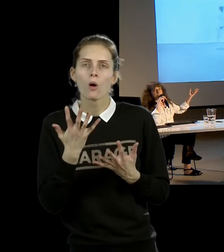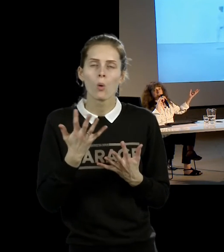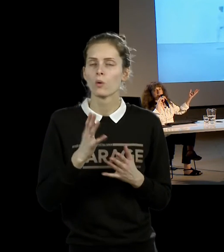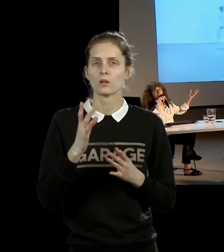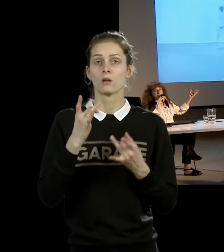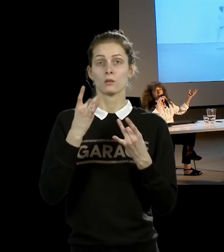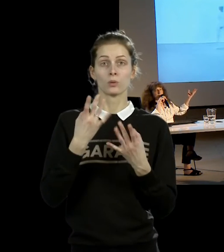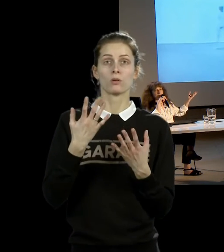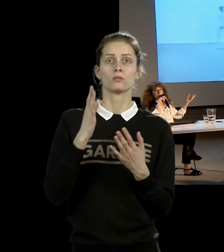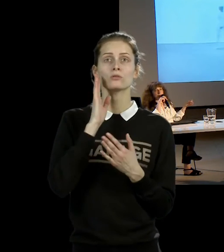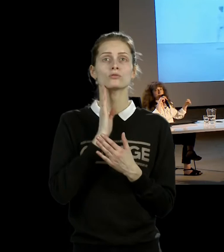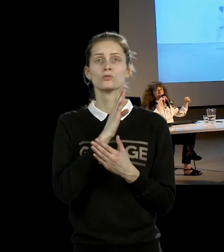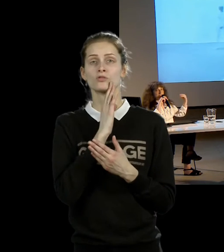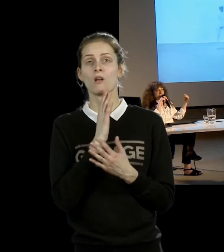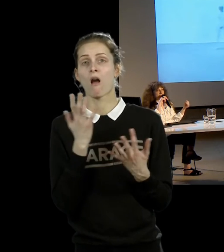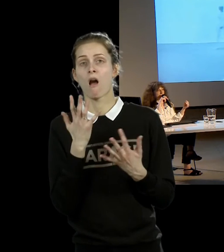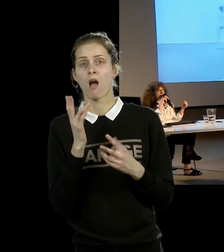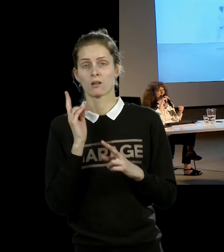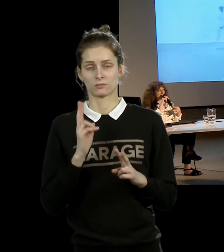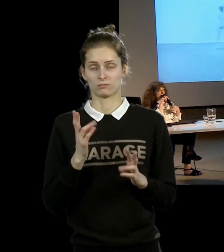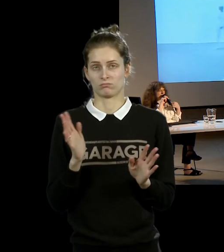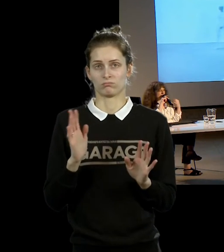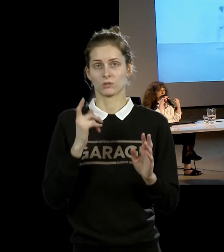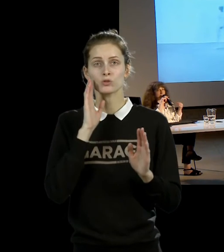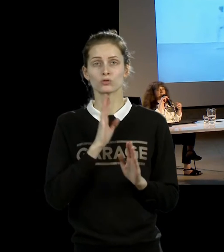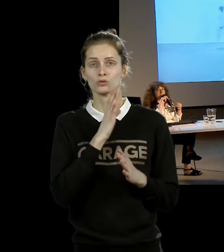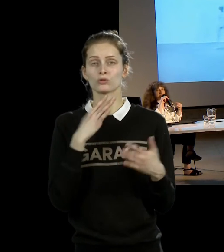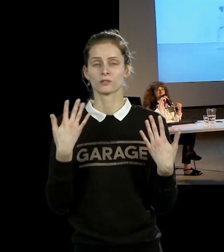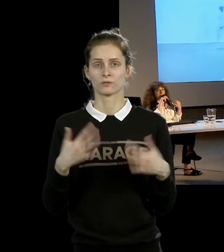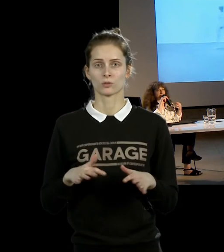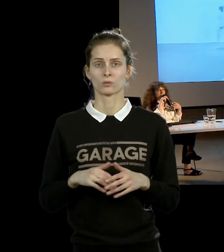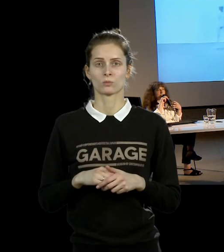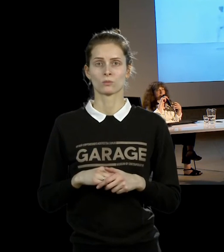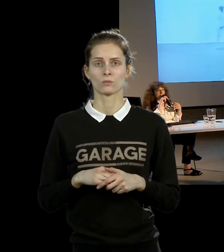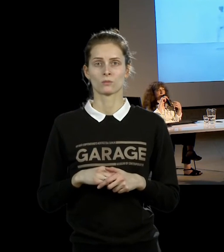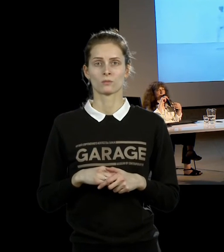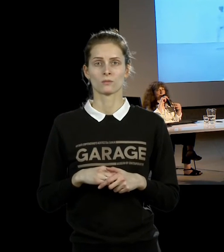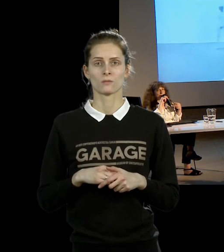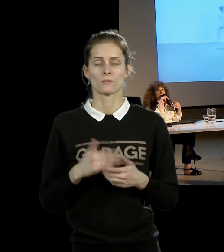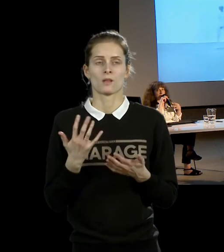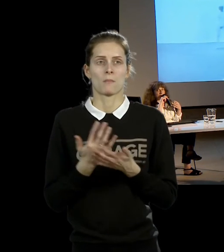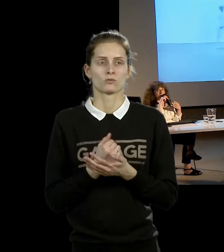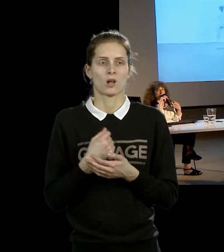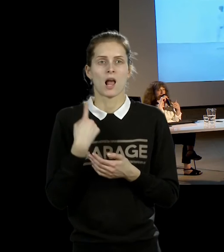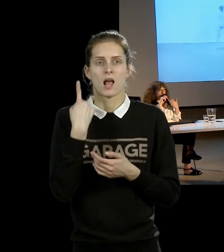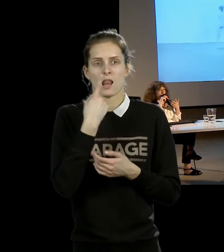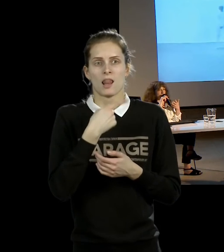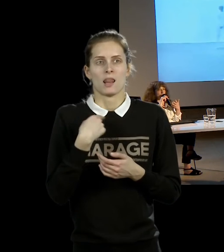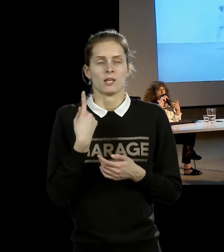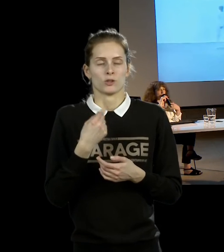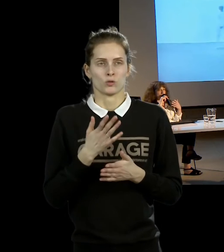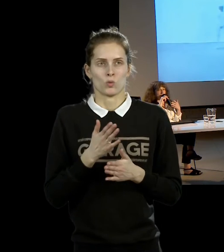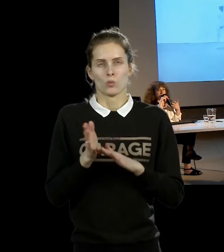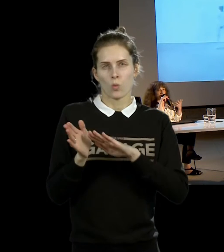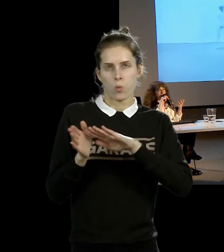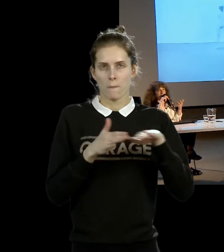абстрактная женщина танцующая. это вот снятие персонали, снятие личности, оно здесь очень важно, только если ты с закрытым